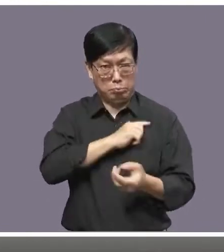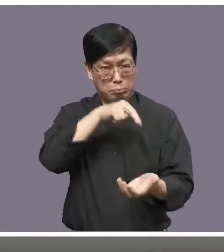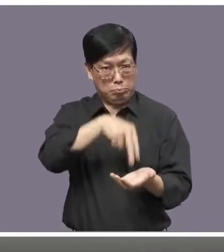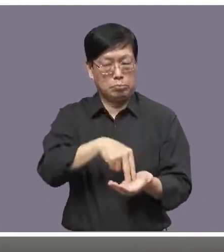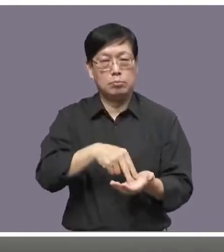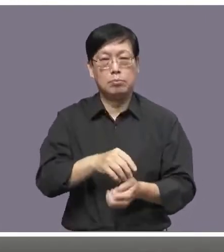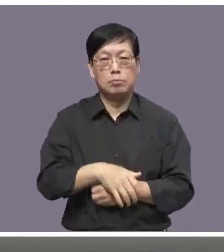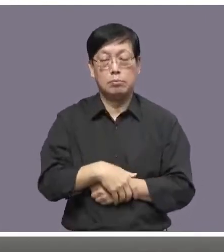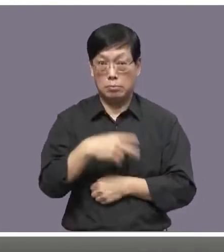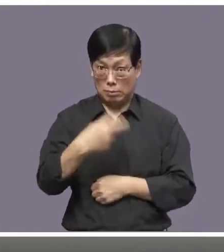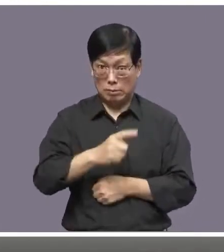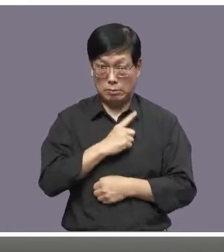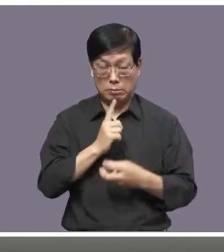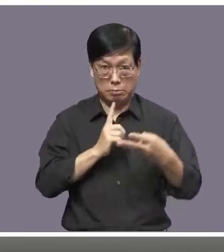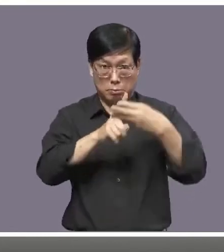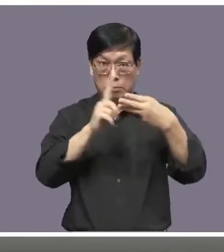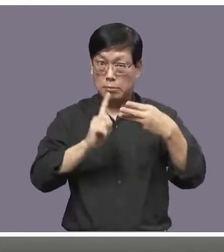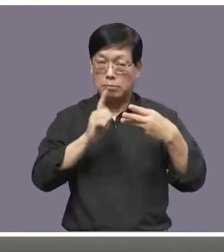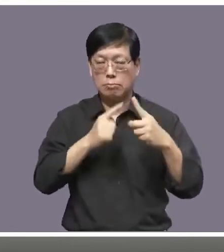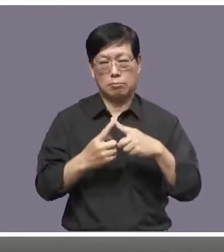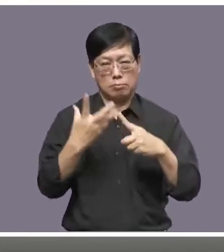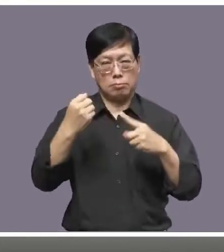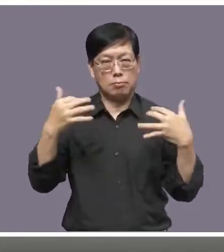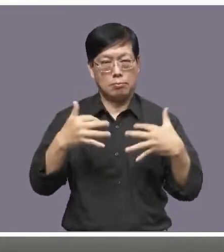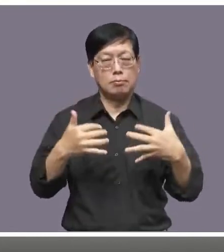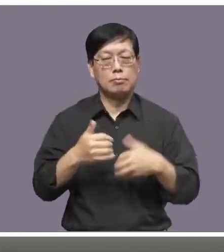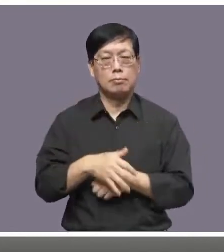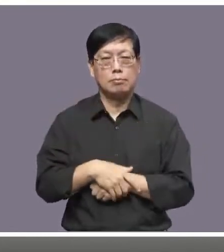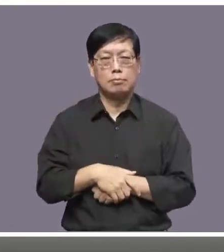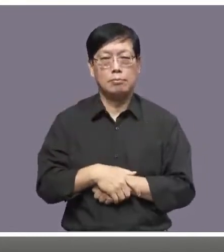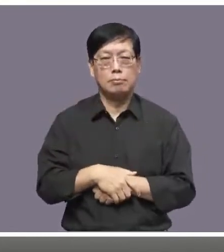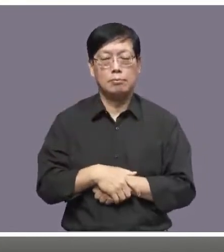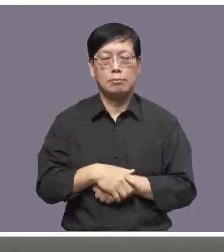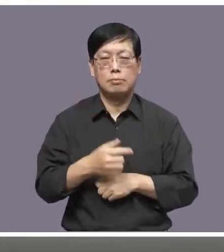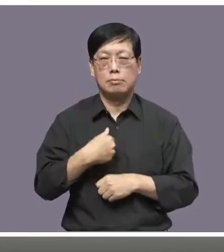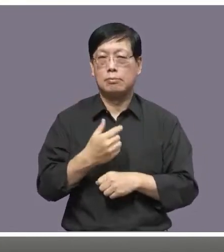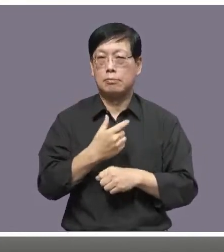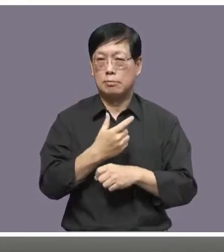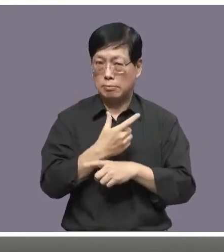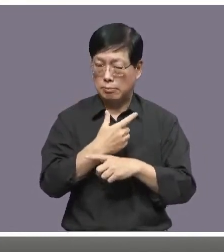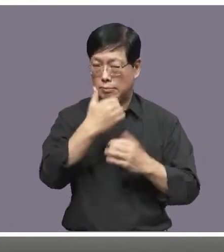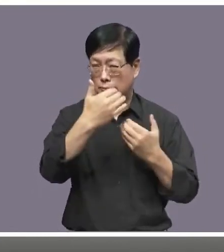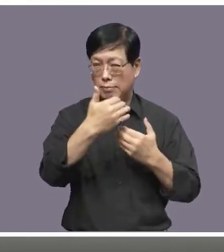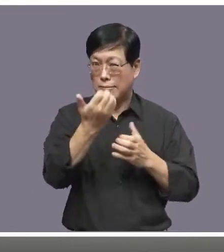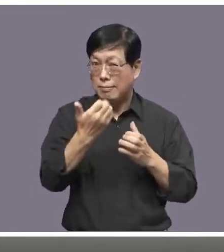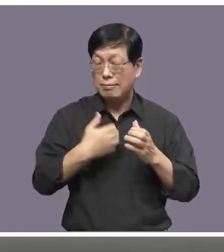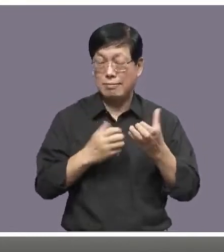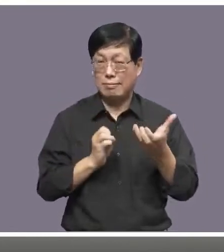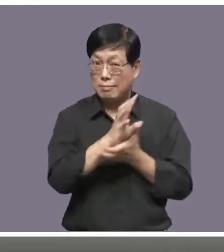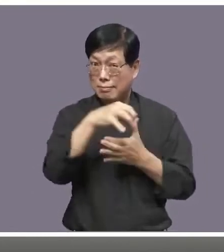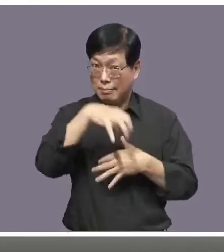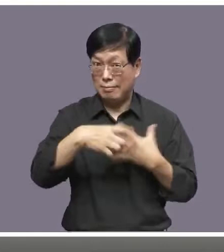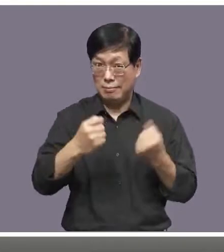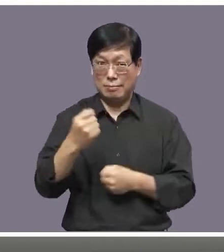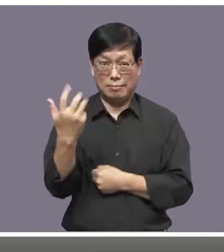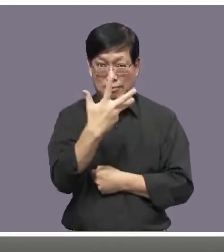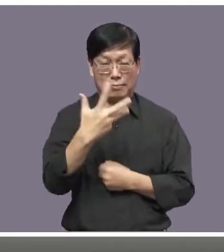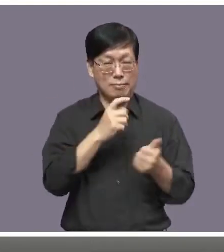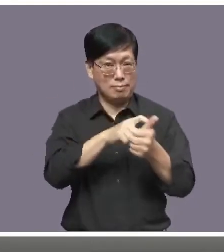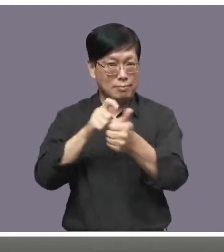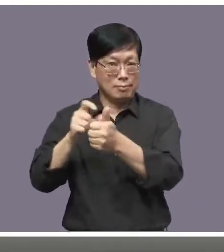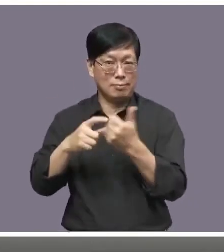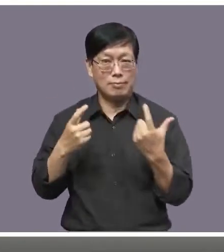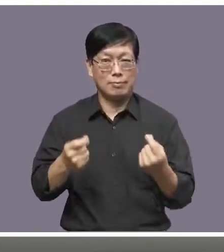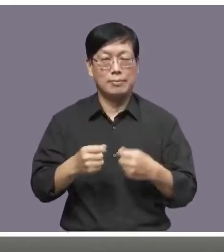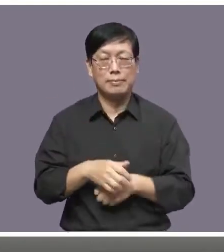当然它的核心所在就是这个人权的议题有我们投影片上面所呈现的八大议题来